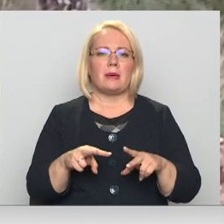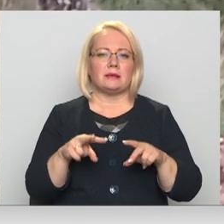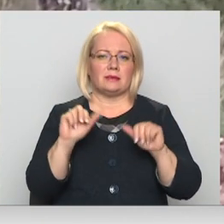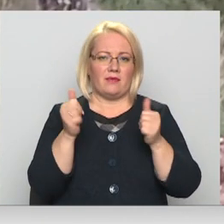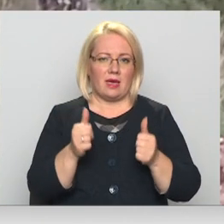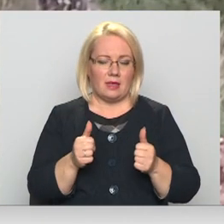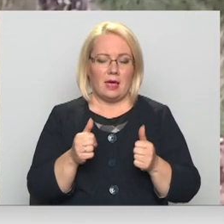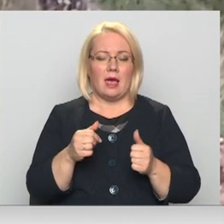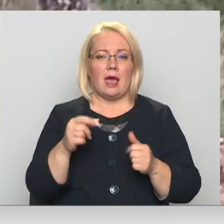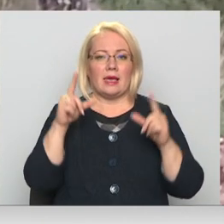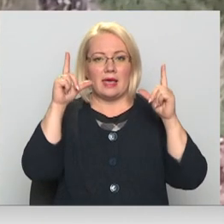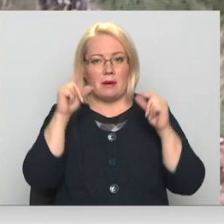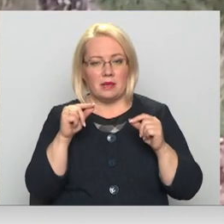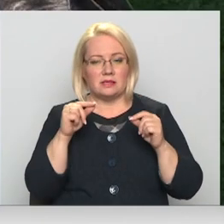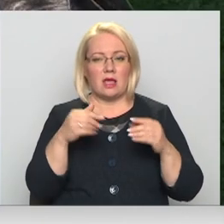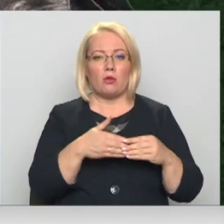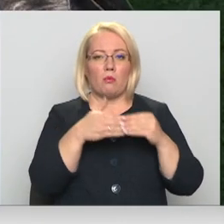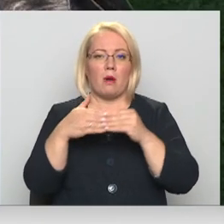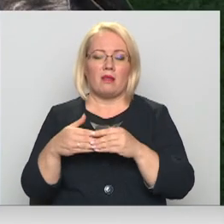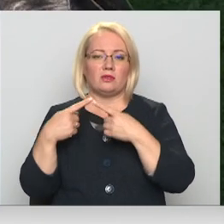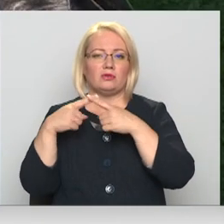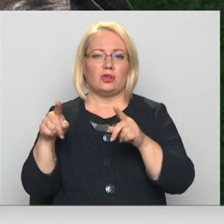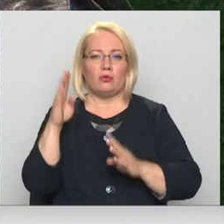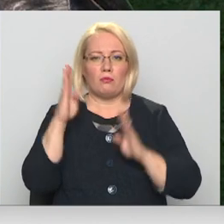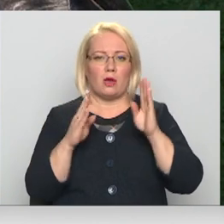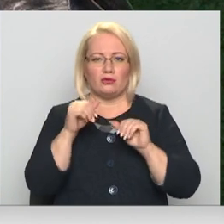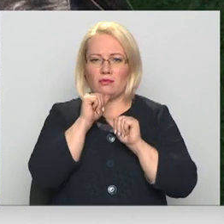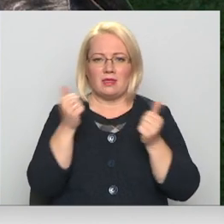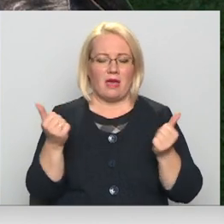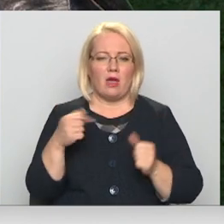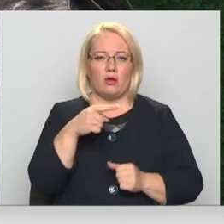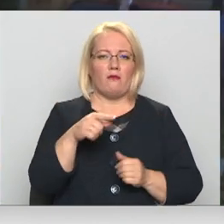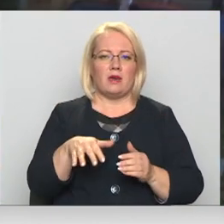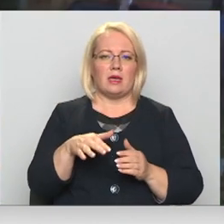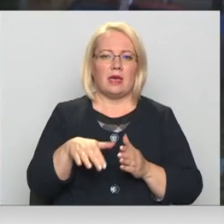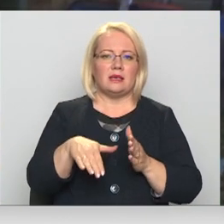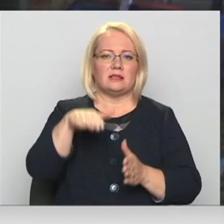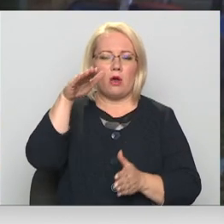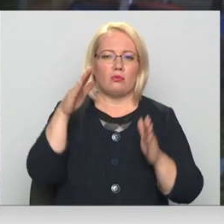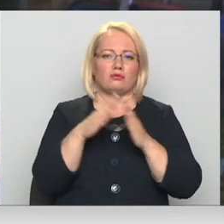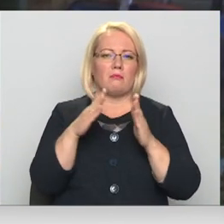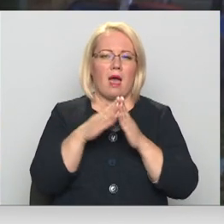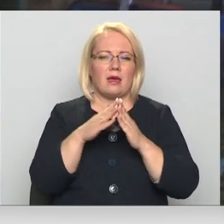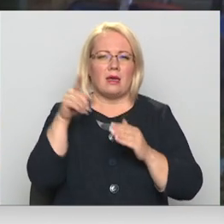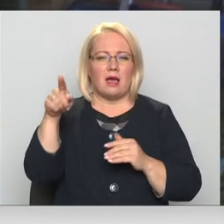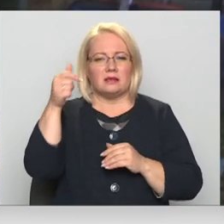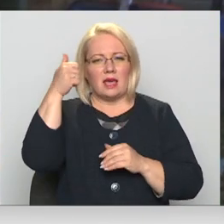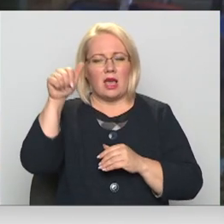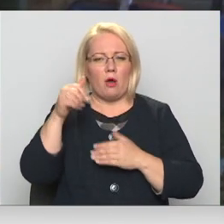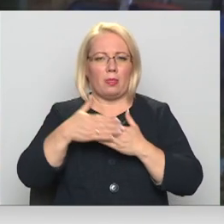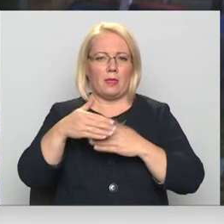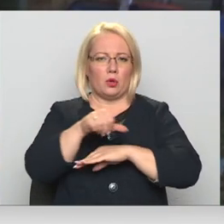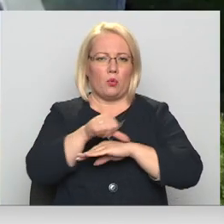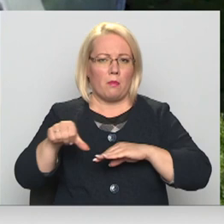Iemidzināt un pārvietot lāčus uz citu mežu nevarot, jo tie izauguši kādās mājās Igaunijas pierobežā vai pat Igaunijā,